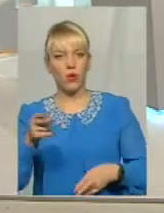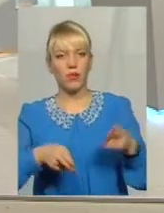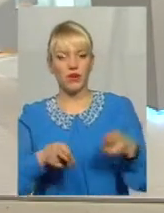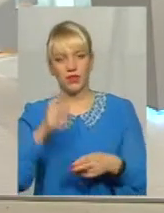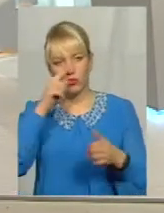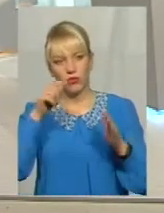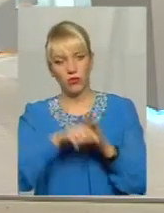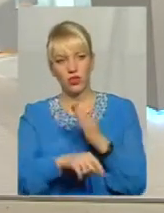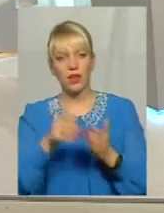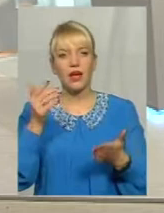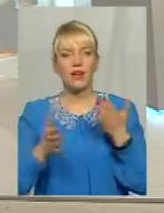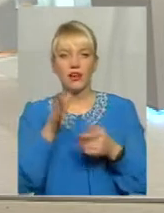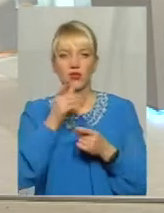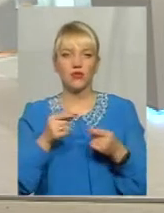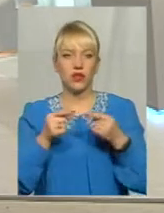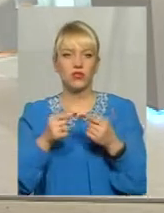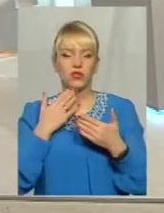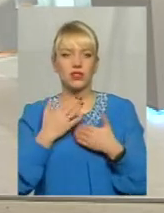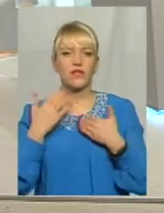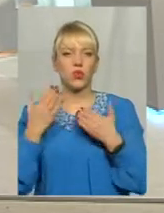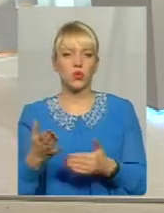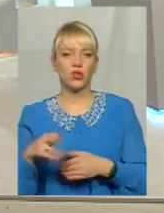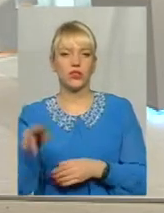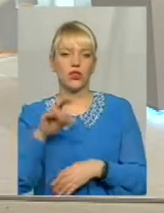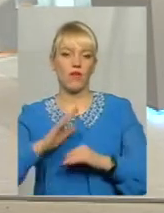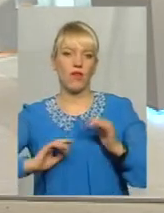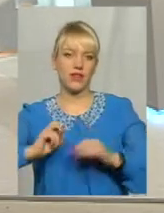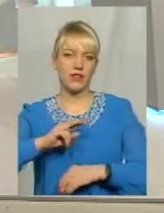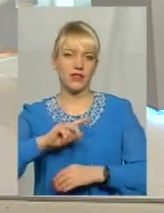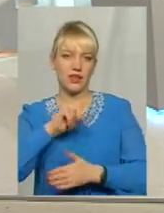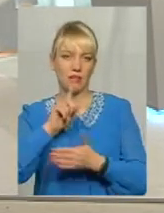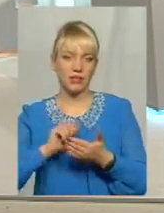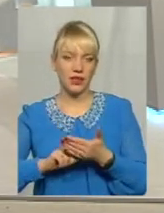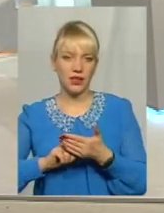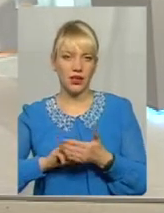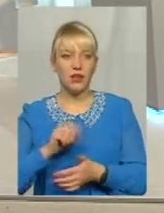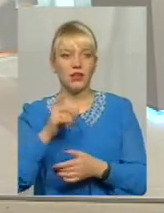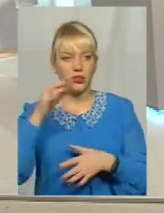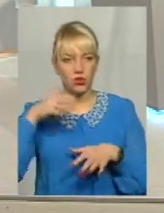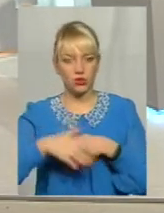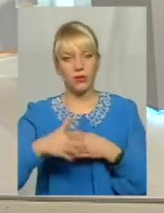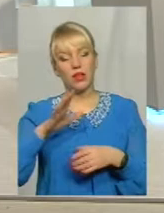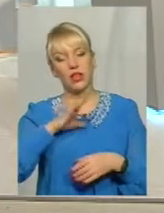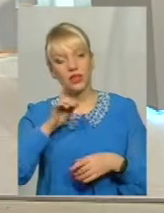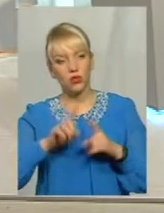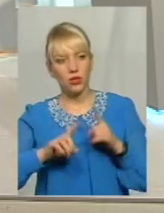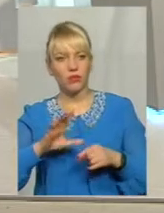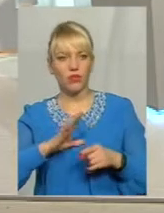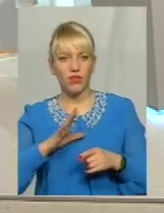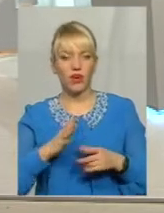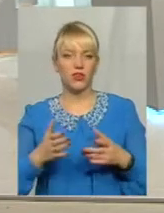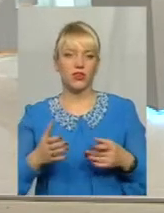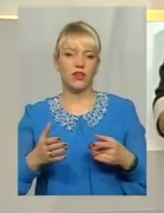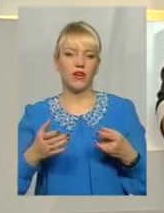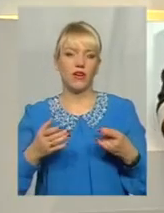втручання Якщо вчасно звернутися до фахівця Адже, ну, зрозуміло, інколи бувають вроджені вади Які